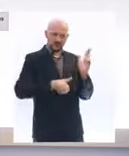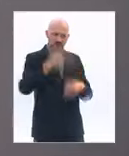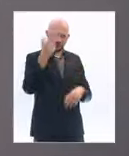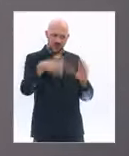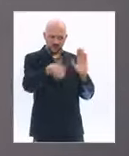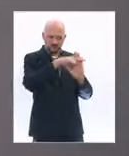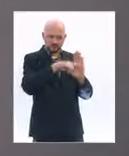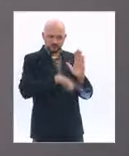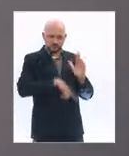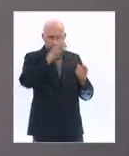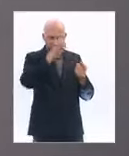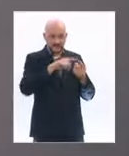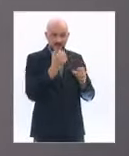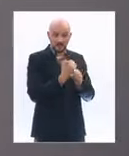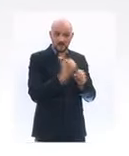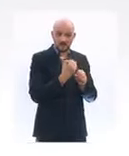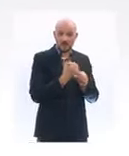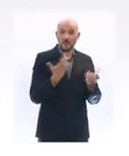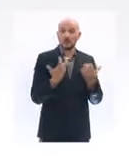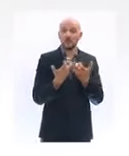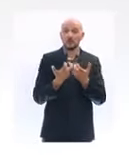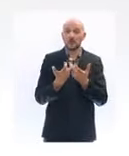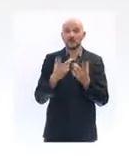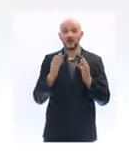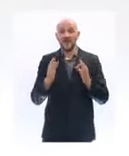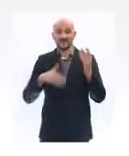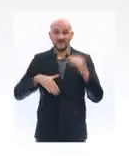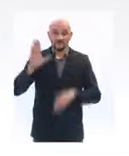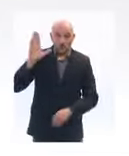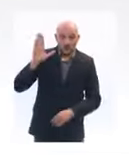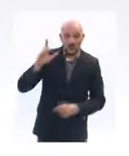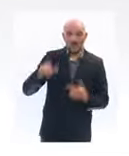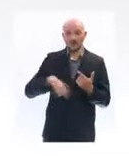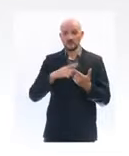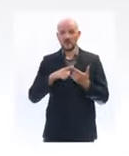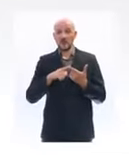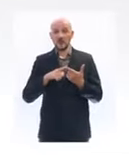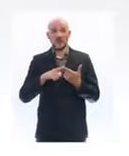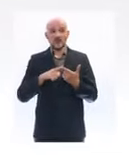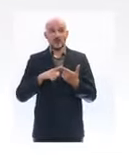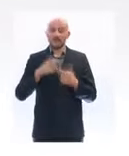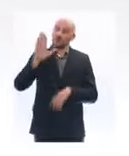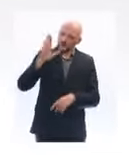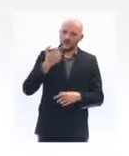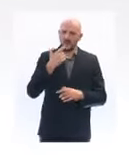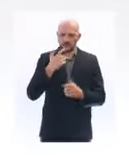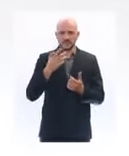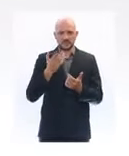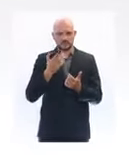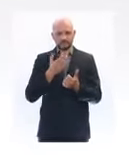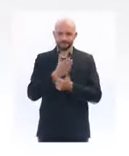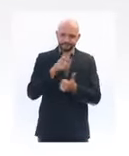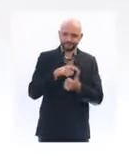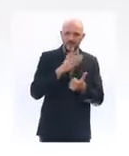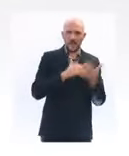qui doit, par exemple, discuter des règles sur le volontariat, double volontariat, celui de l'employeur et du salarié pour passer en